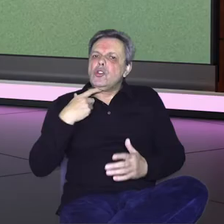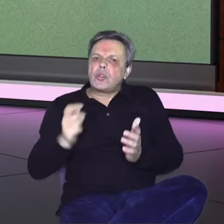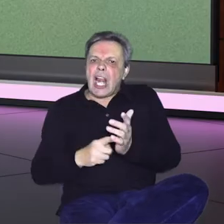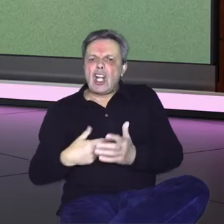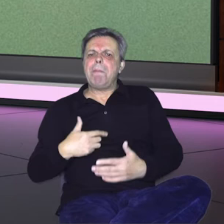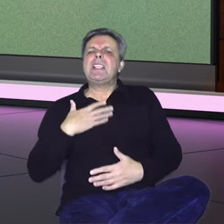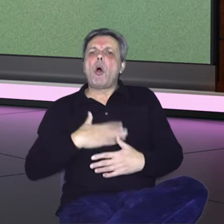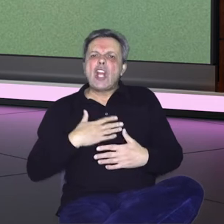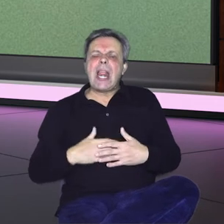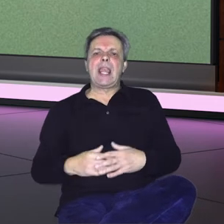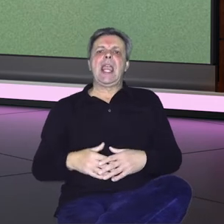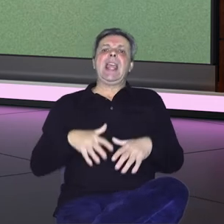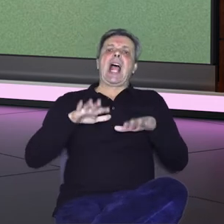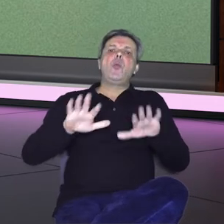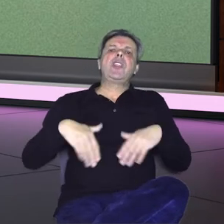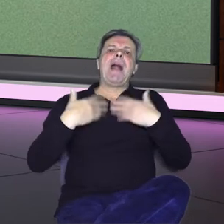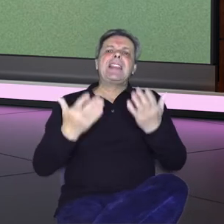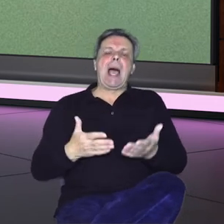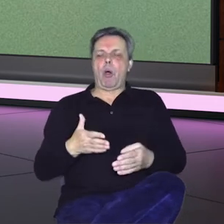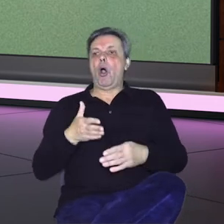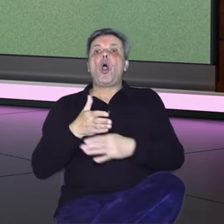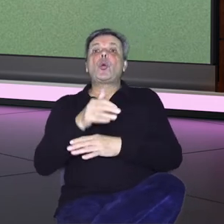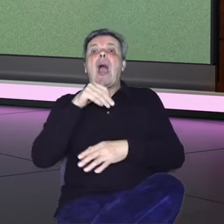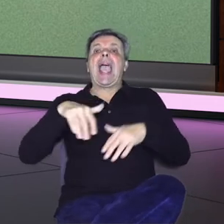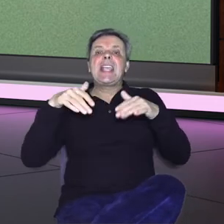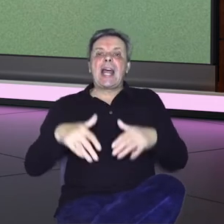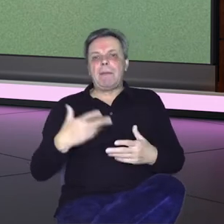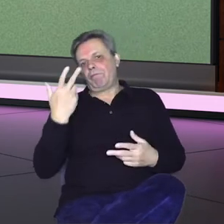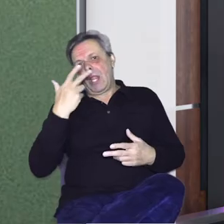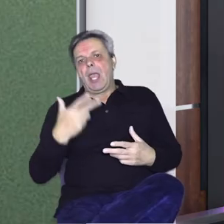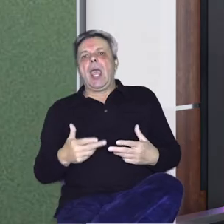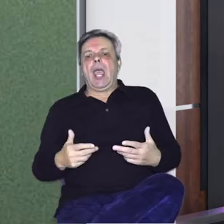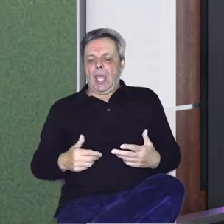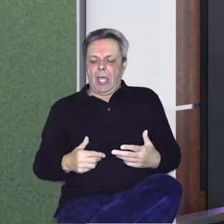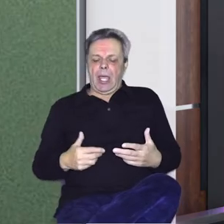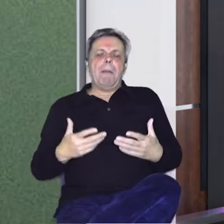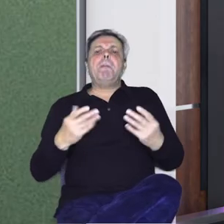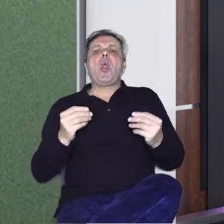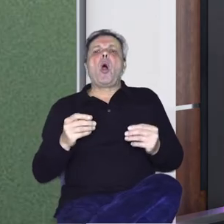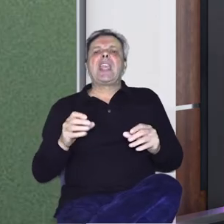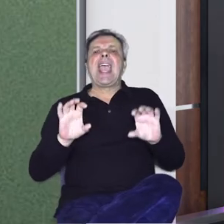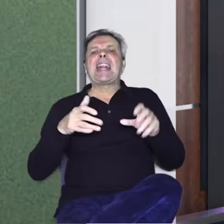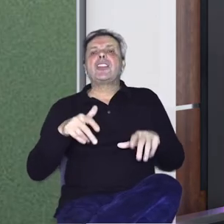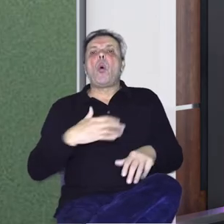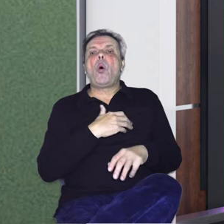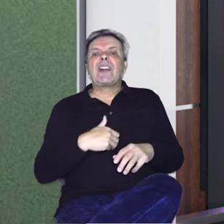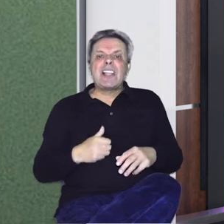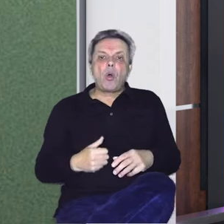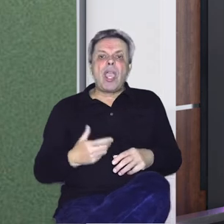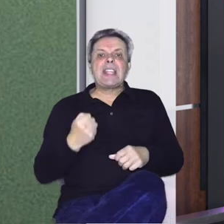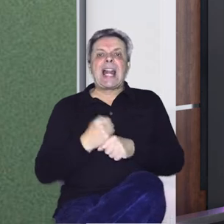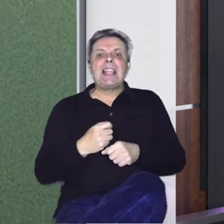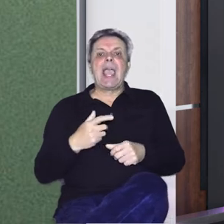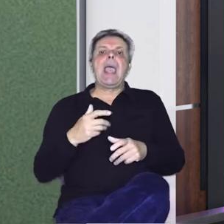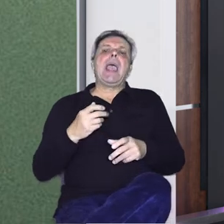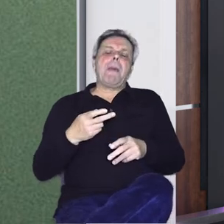uvijek težili k tome da ljudima damo kruha i gara, što, nažalost, da mnoge radijske postaje u Hrvatskoj naprave bi vjerojatno